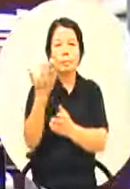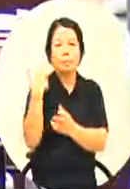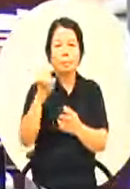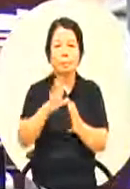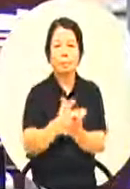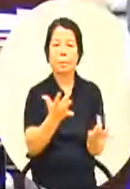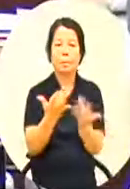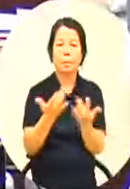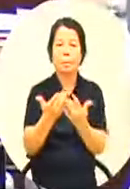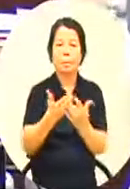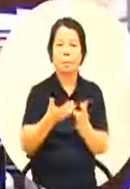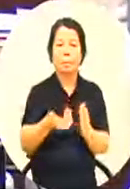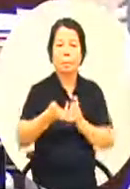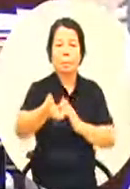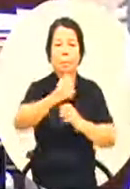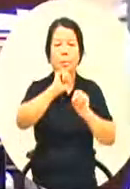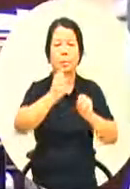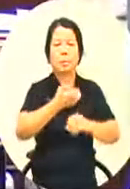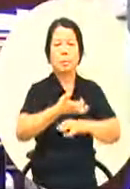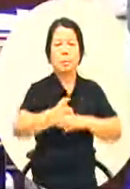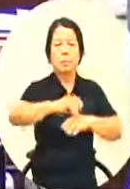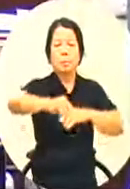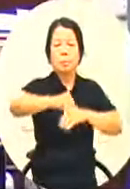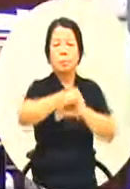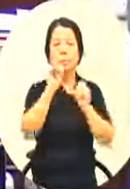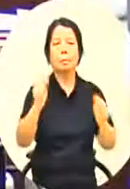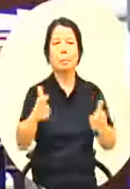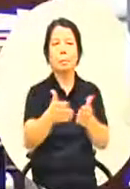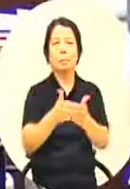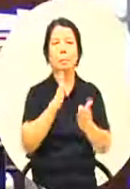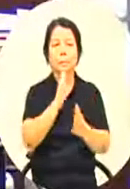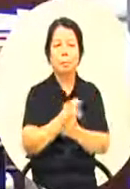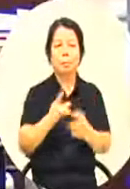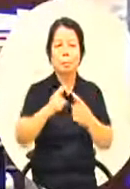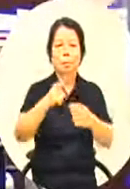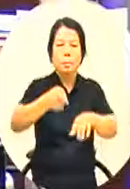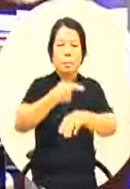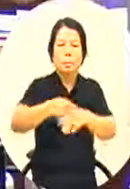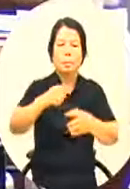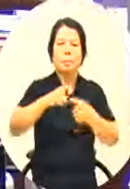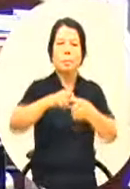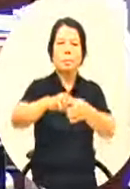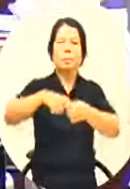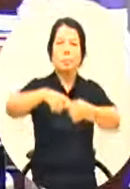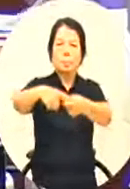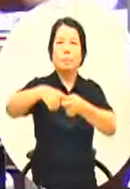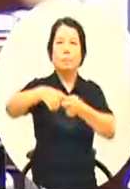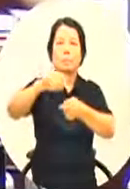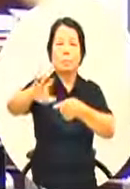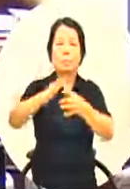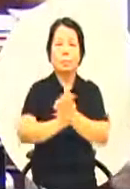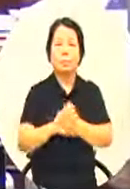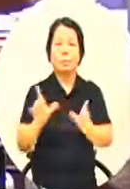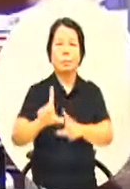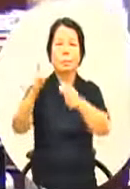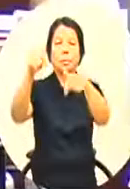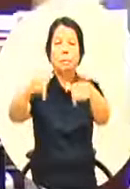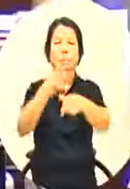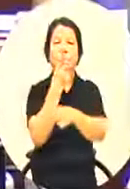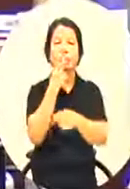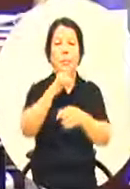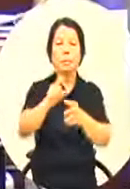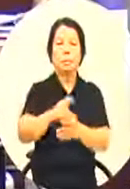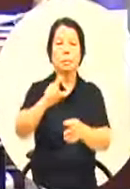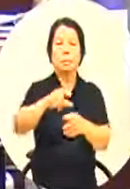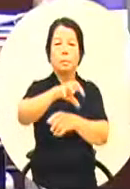就是产业外移那未来不是,它不只是产业外移,还包括人才连结也包括东南亚跟南亚十六